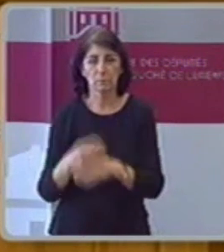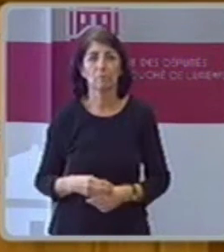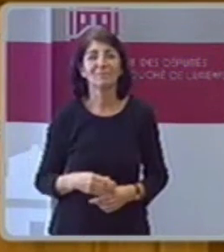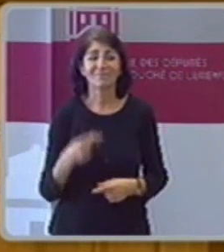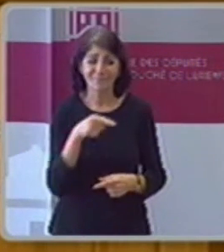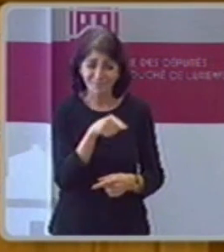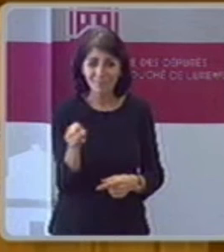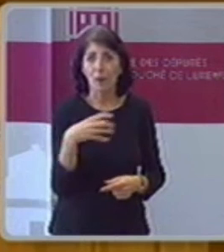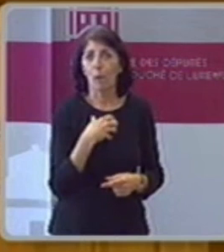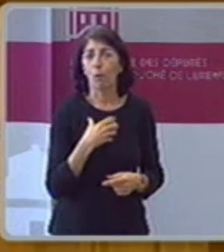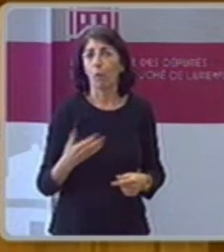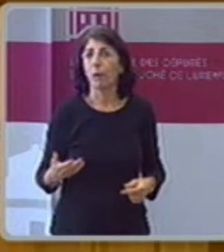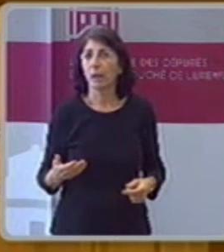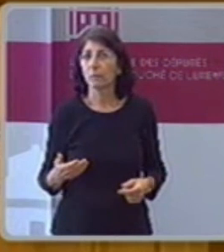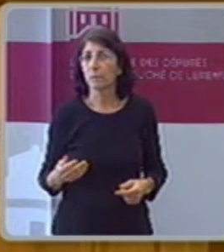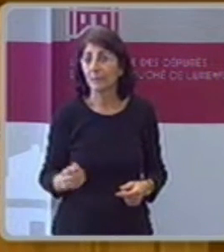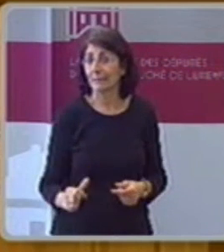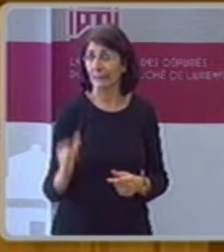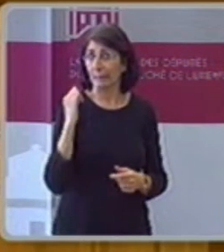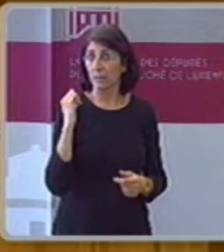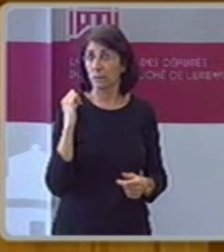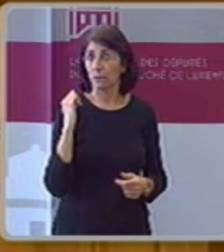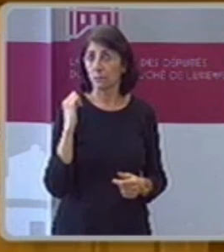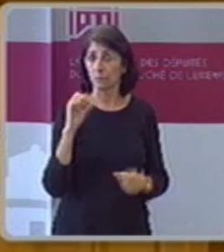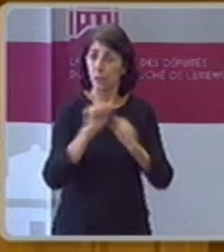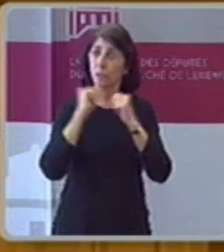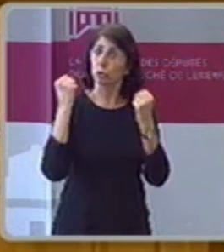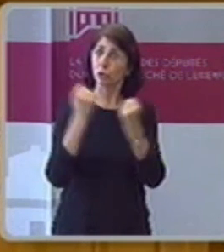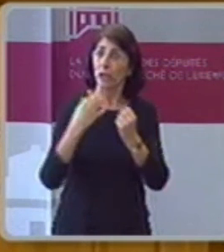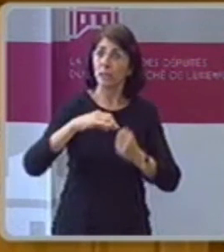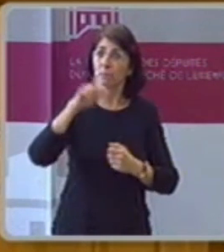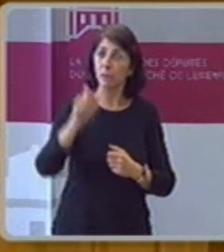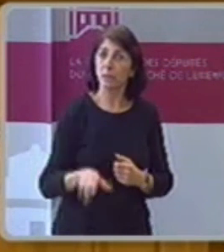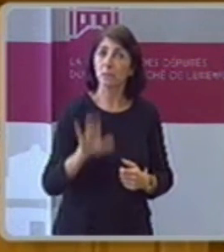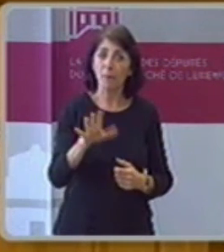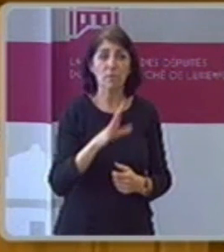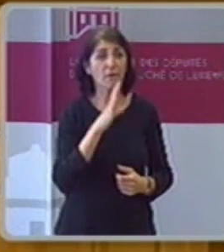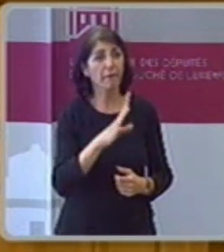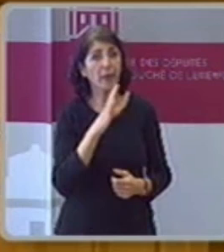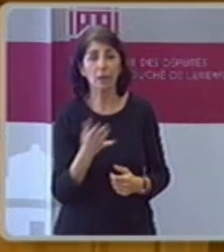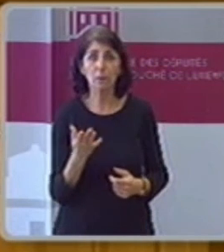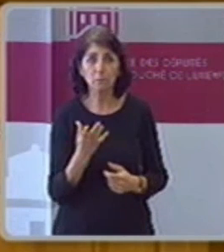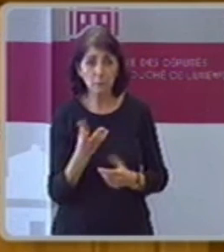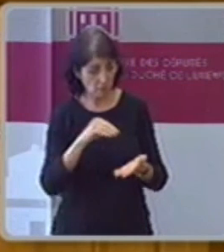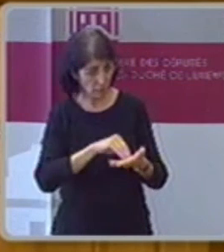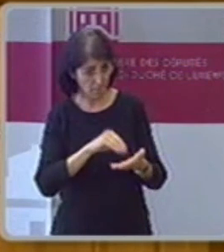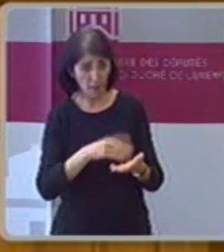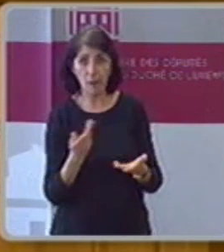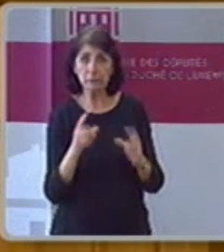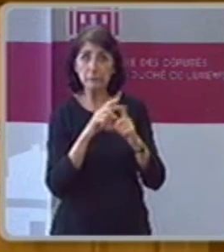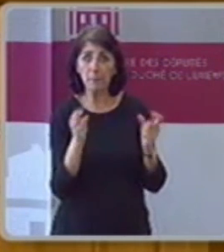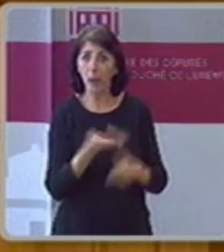ernehm zu gehen Politik dieser Regierung feiert Land an Chaos erstellt das an die